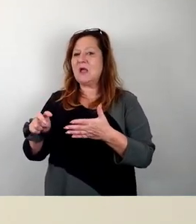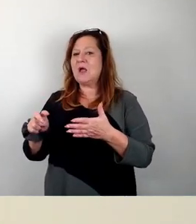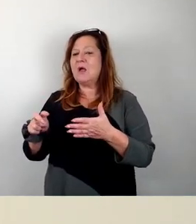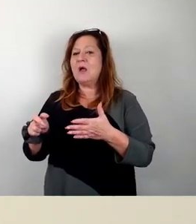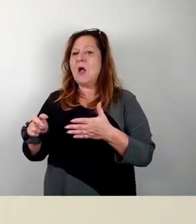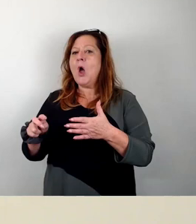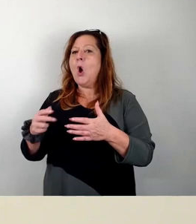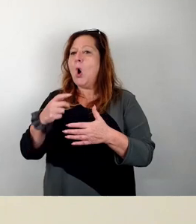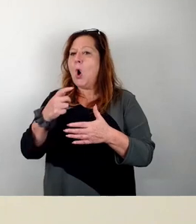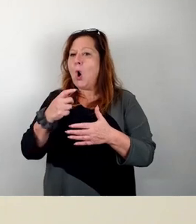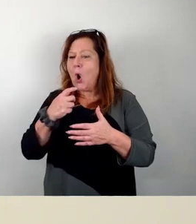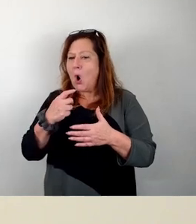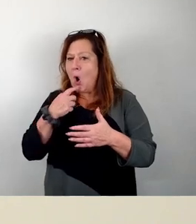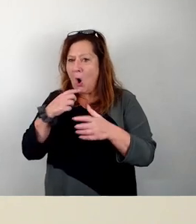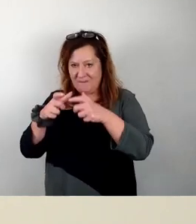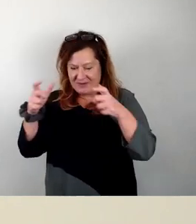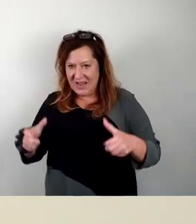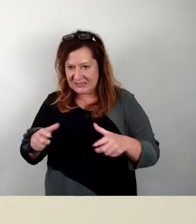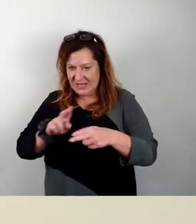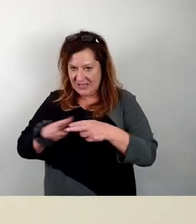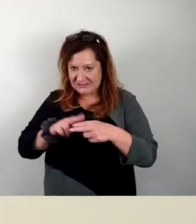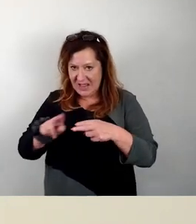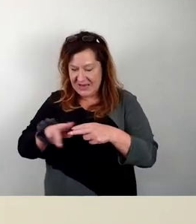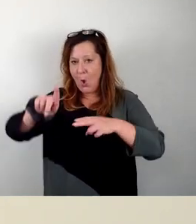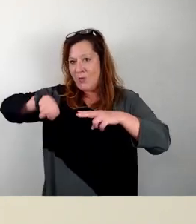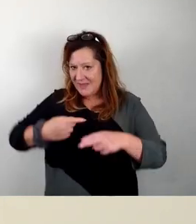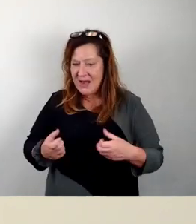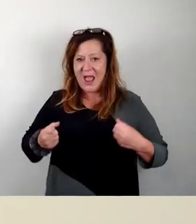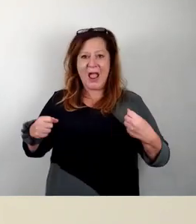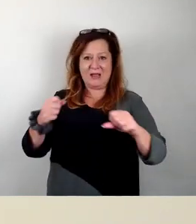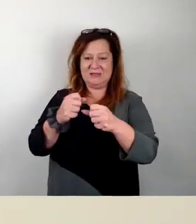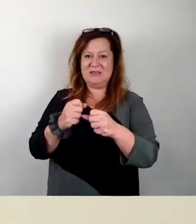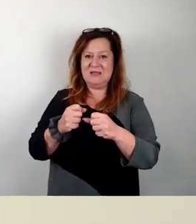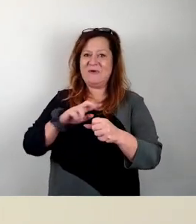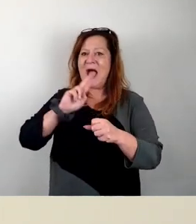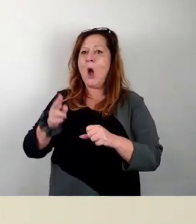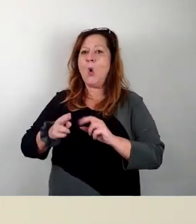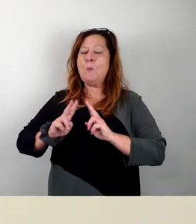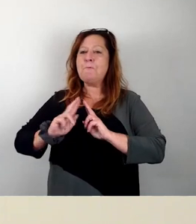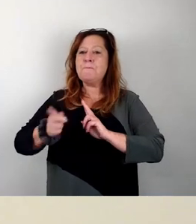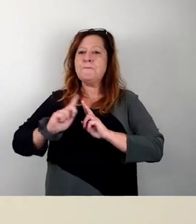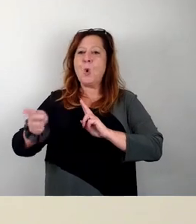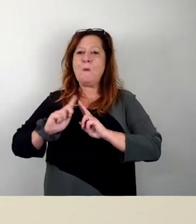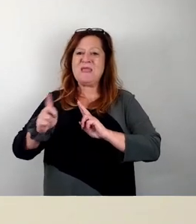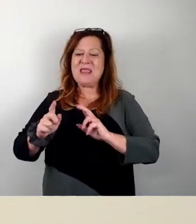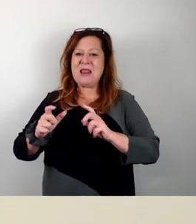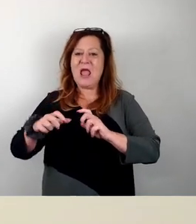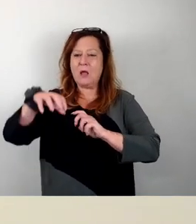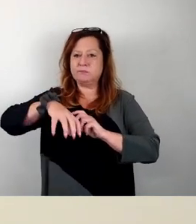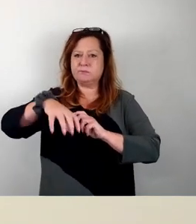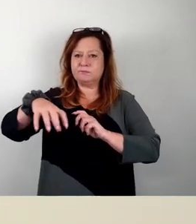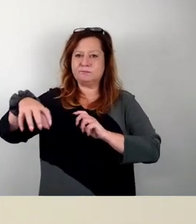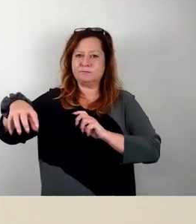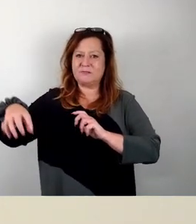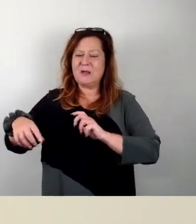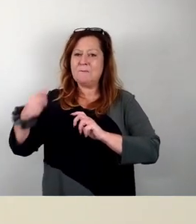dann eben zu aktivieren. Denn die mobilen Raumeinheiten, die wir in der Zwischenzeit jetzt gemietet haben, sind ja eine